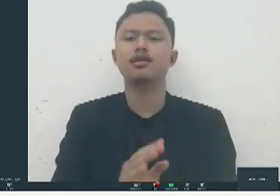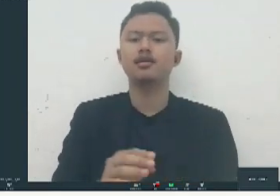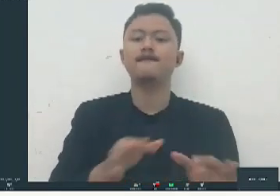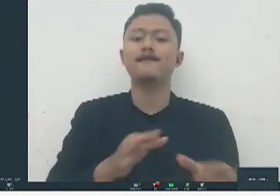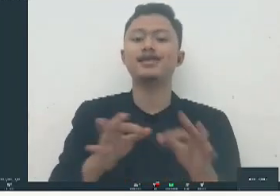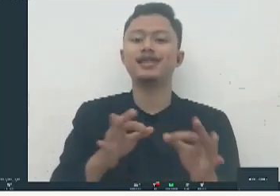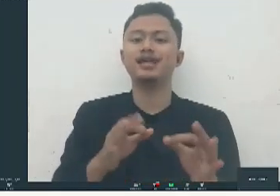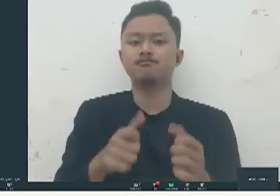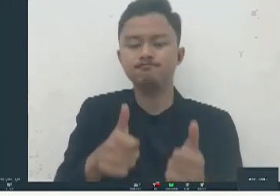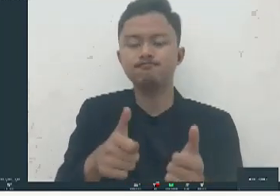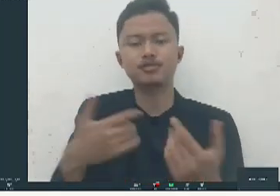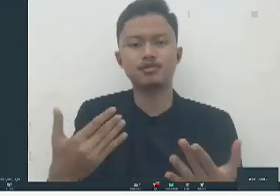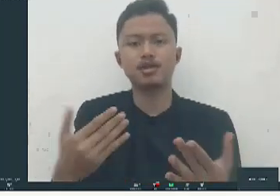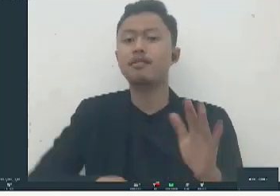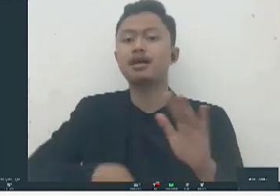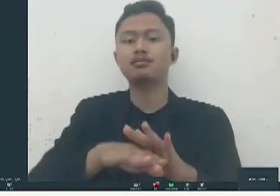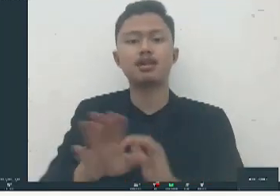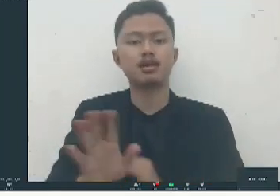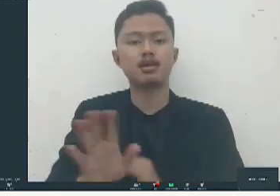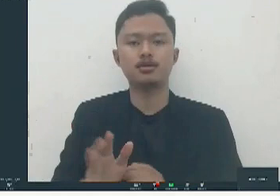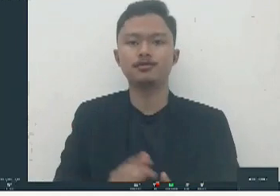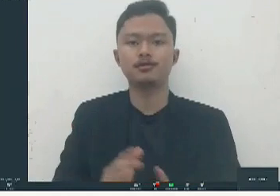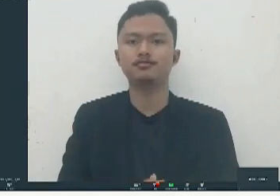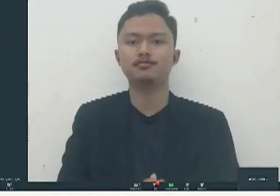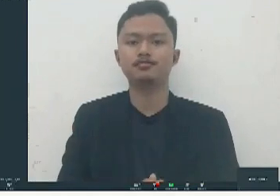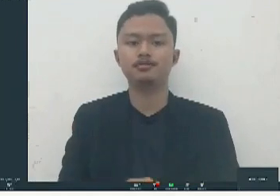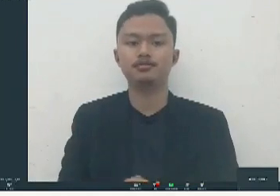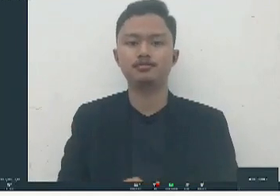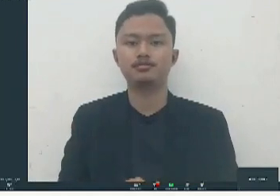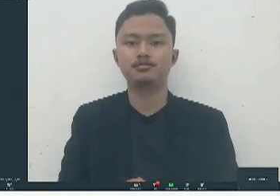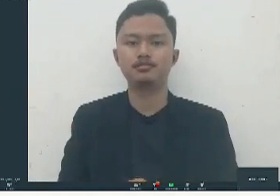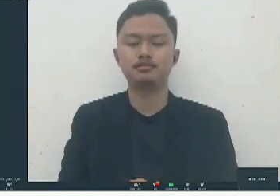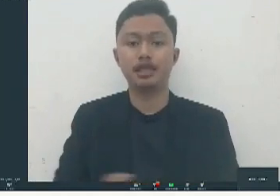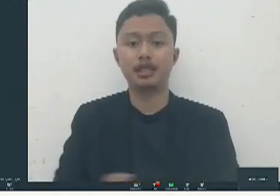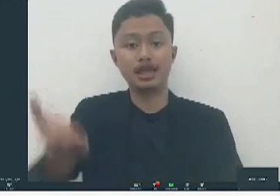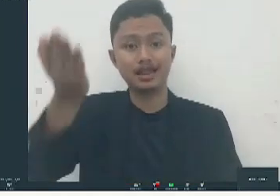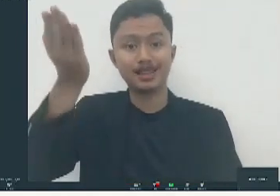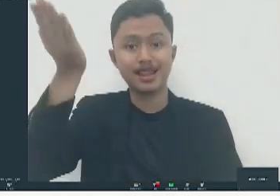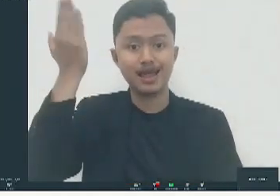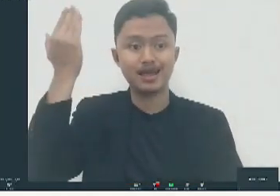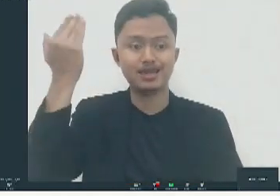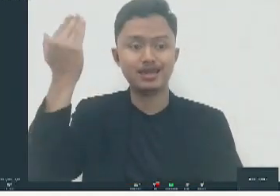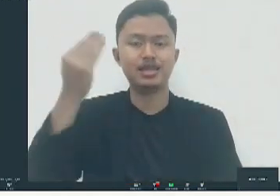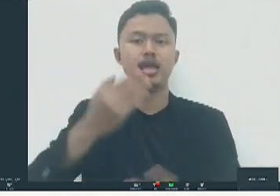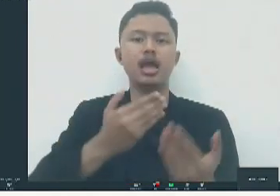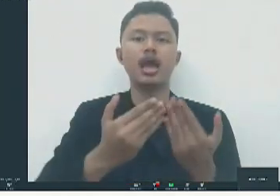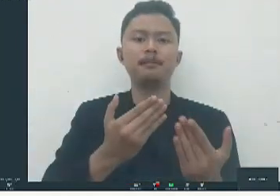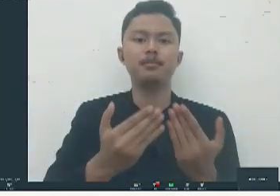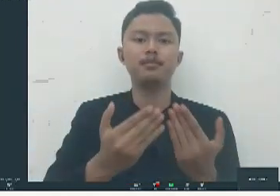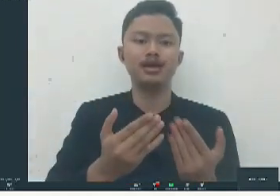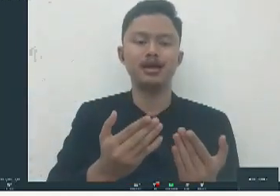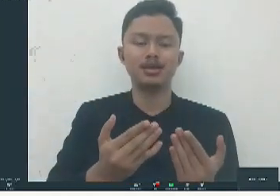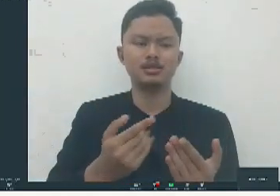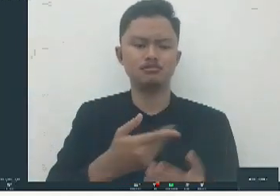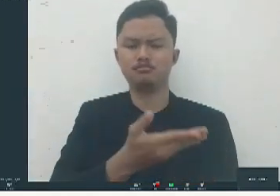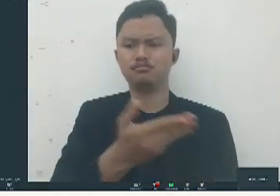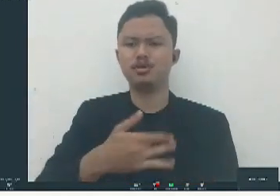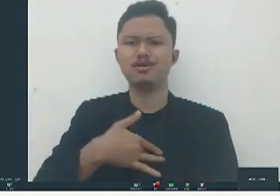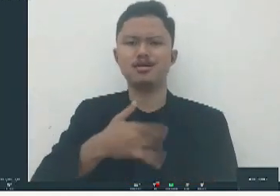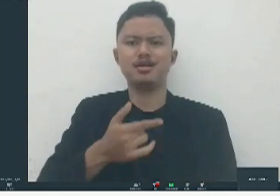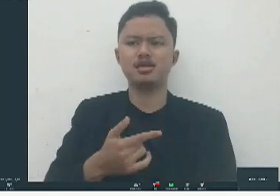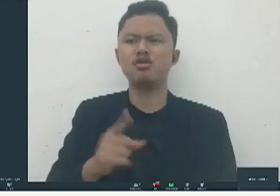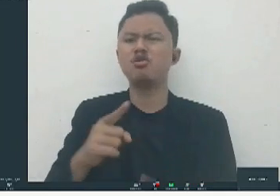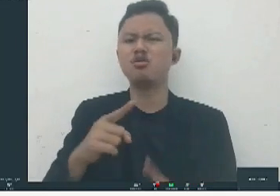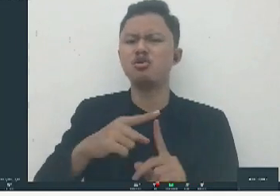maksimal gitu ya mas dimas ya kayak tadi misalnya bentuk-bentuk aplikasi mungkin mereka merasa oh ini kayaknya untuk tunan netra udah